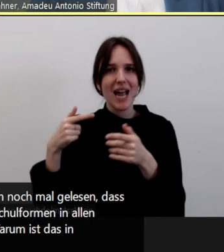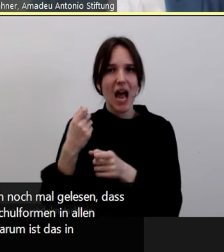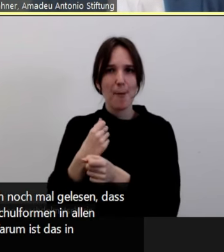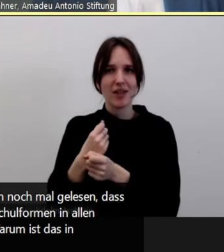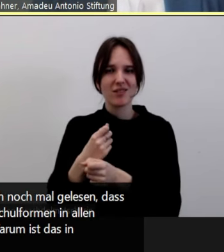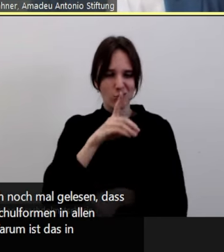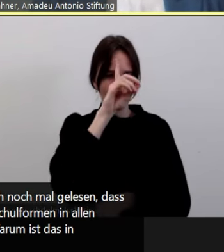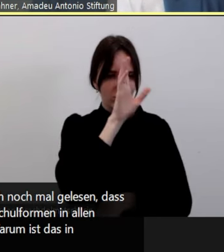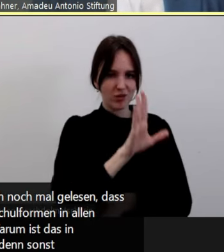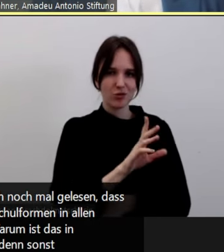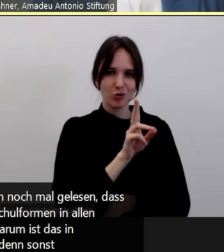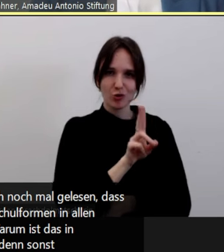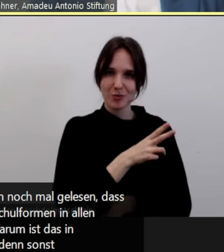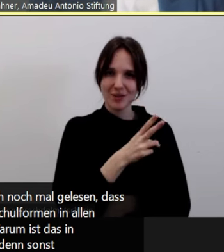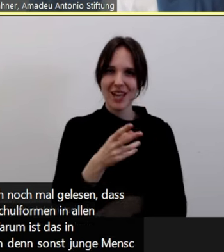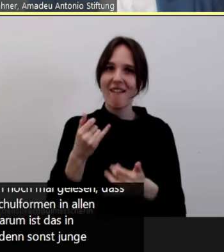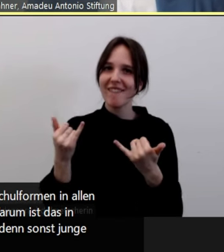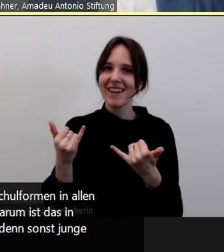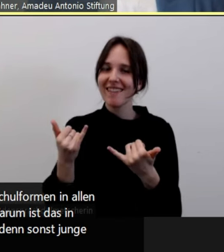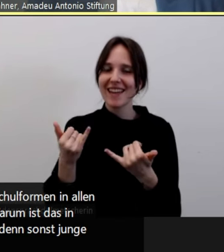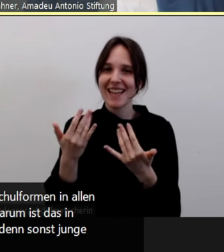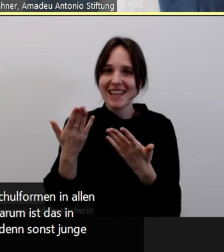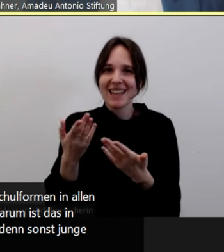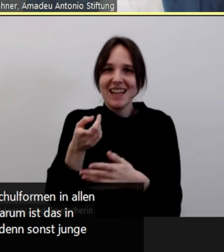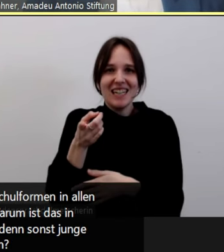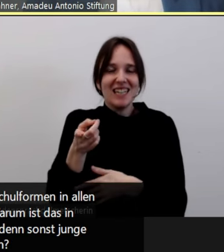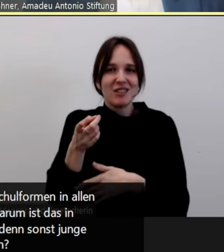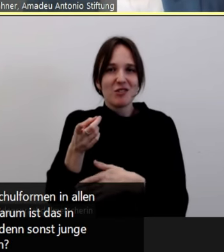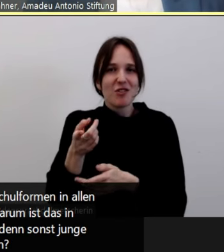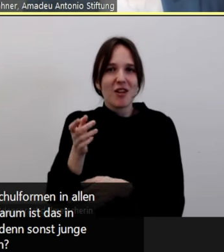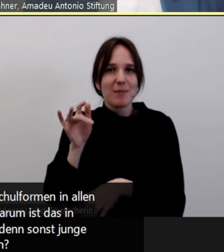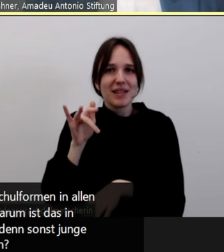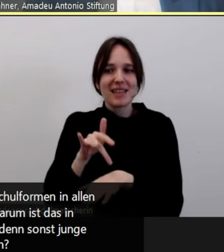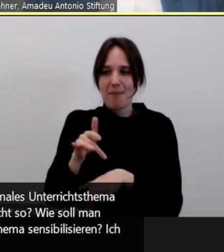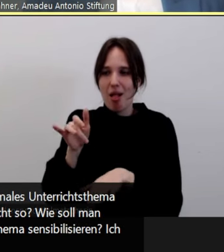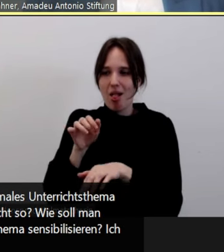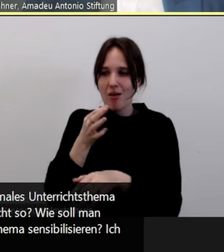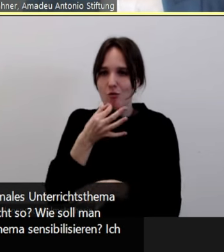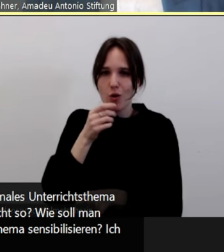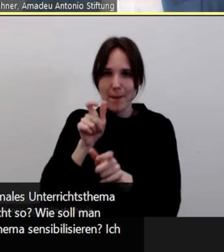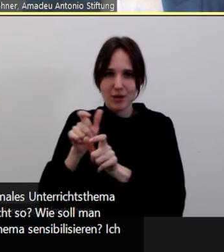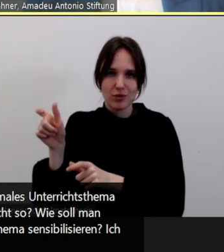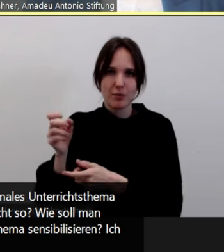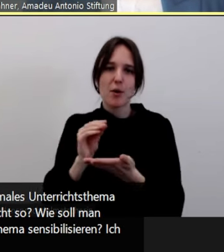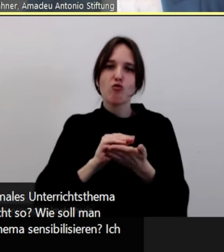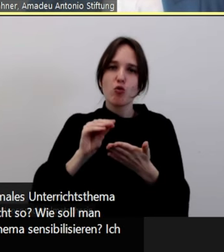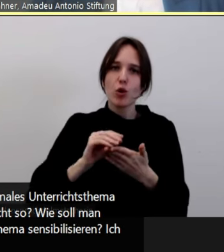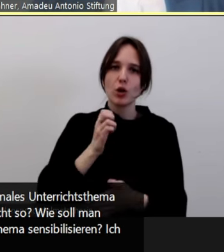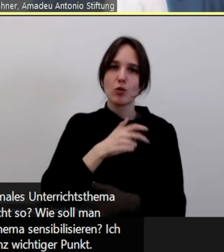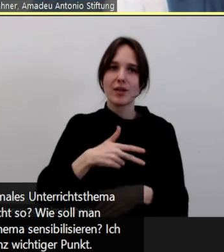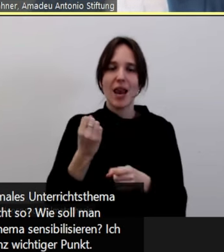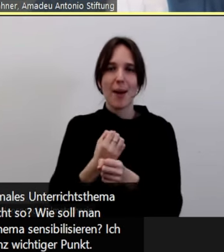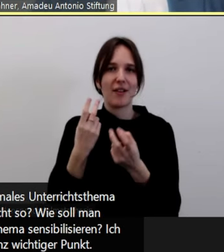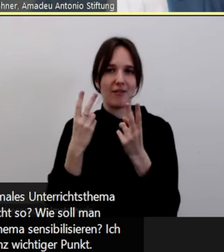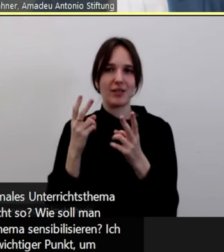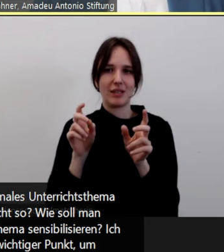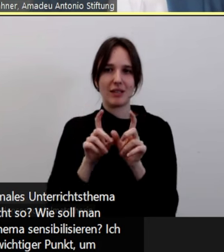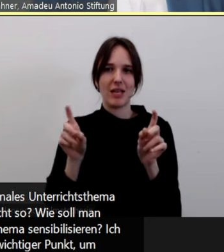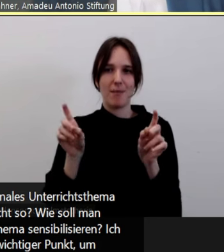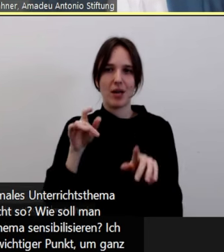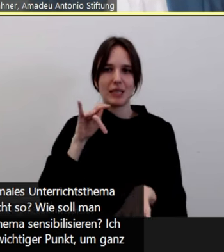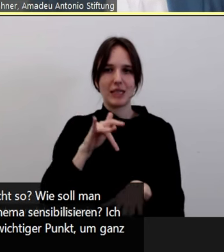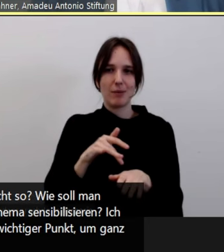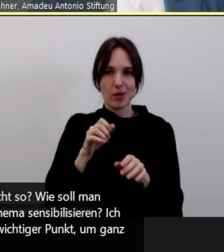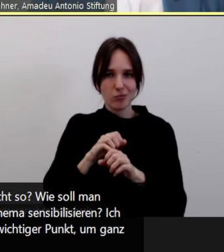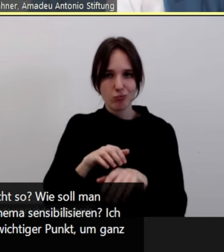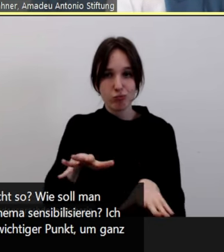Wie soll man denn sonst junge Menschen auch für dieses Thema sensibilisieren? Ich finde wirklich, Schule, Sozialarbeit ist da ein ganz wichtiger Punkt, um ganz früh